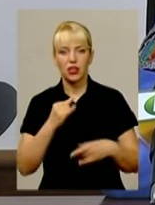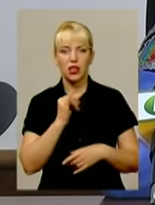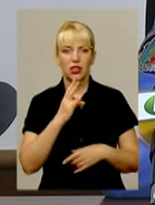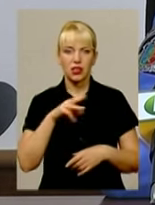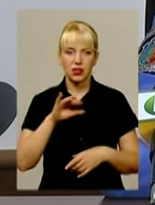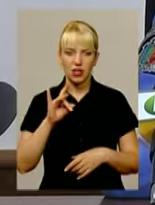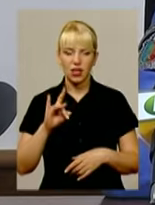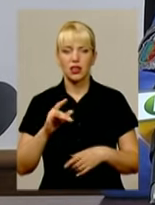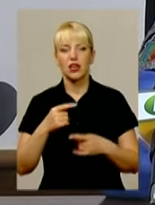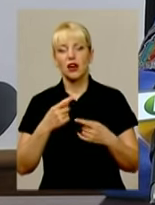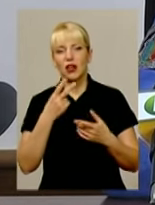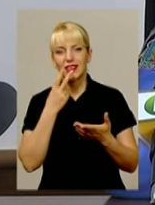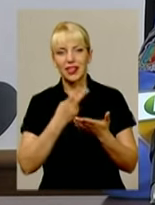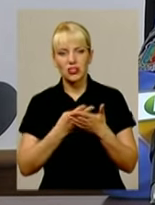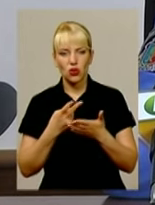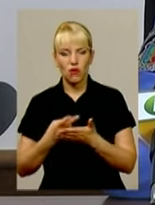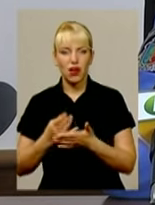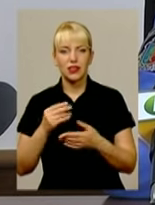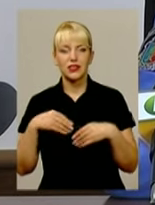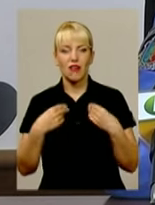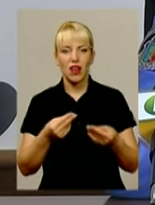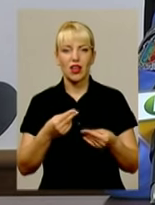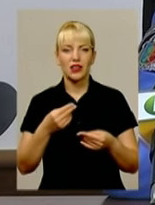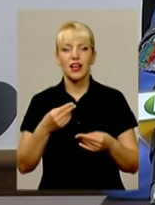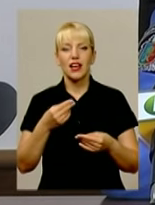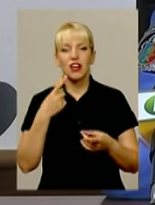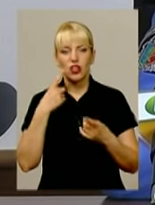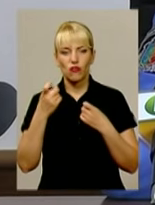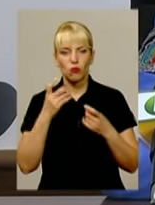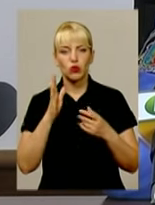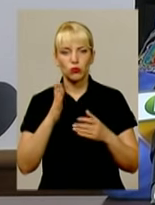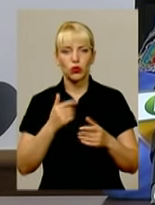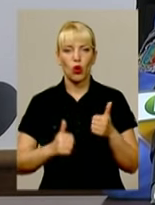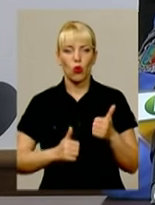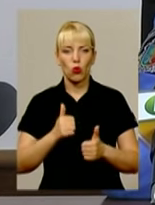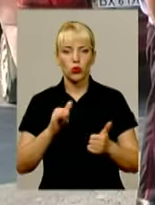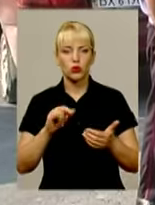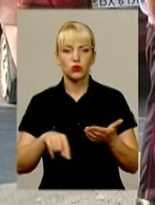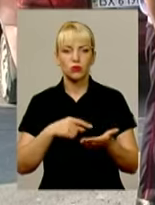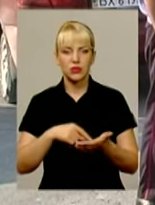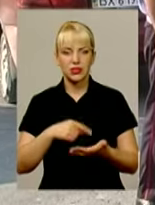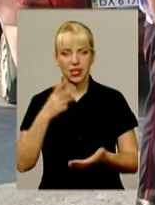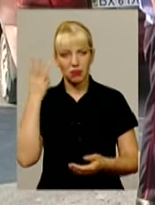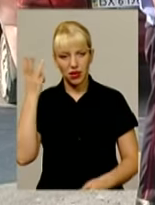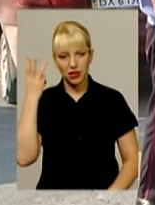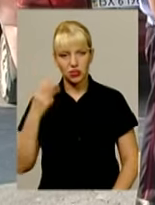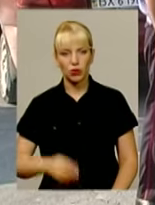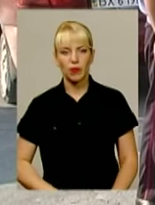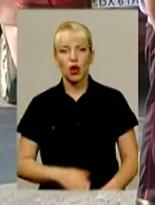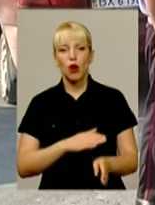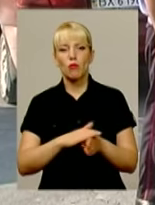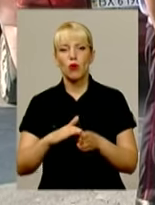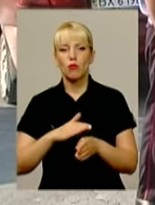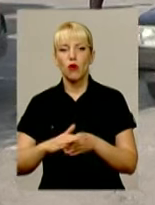і інші канали вже давали інформацію, що буде проведено конкурс в місті Хмельницького. Стартує. Поповнити лави нової